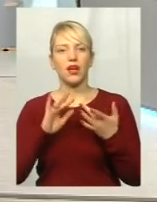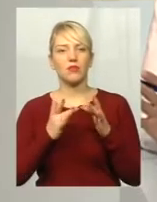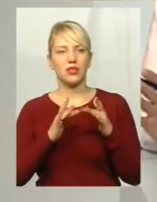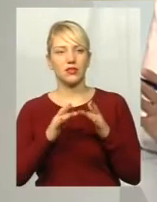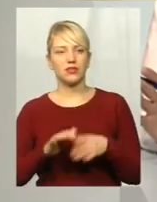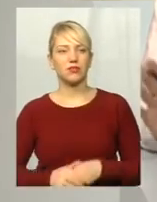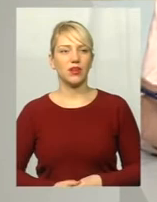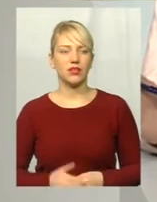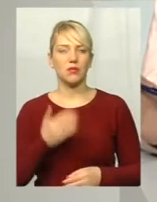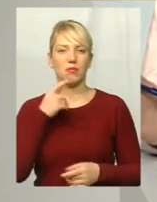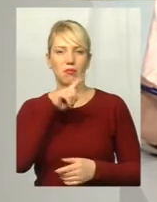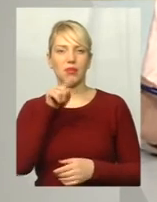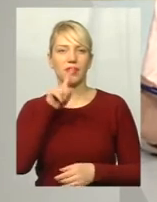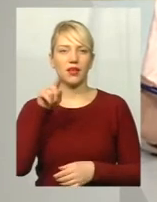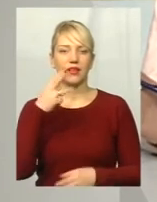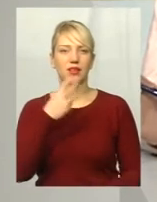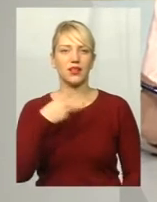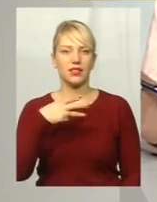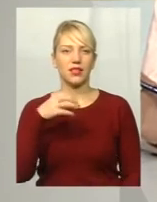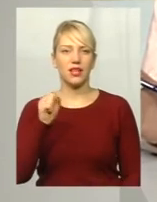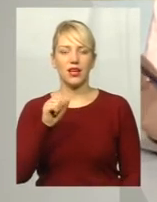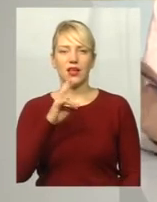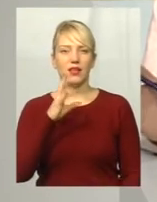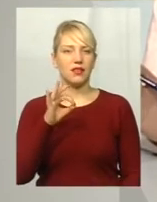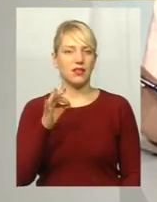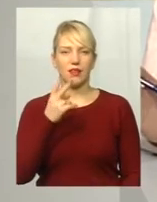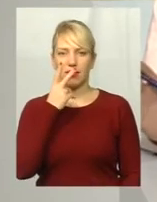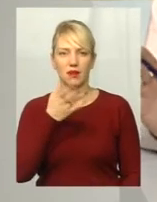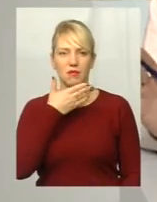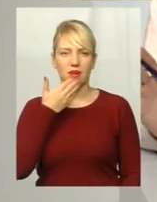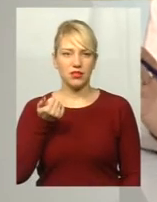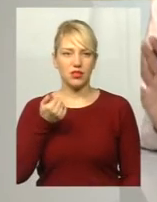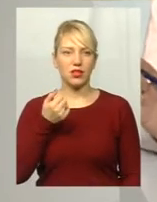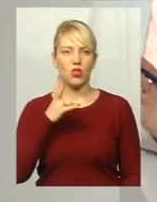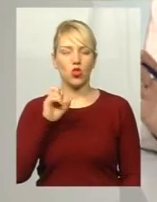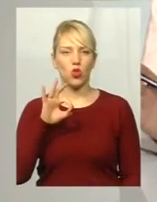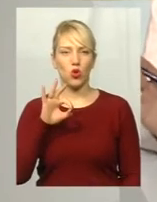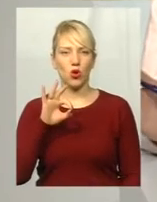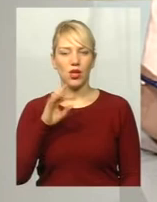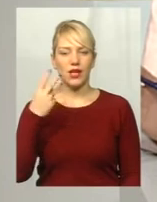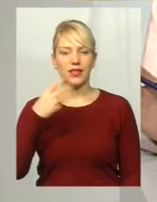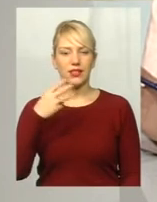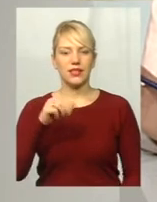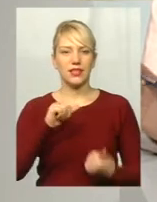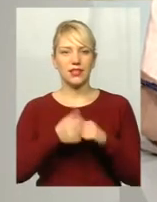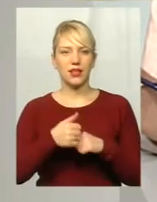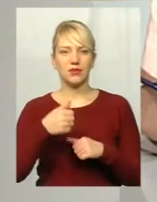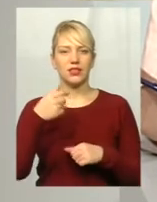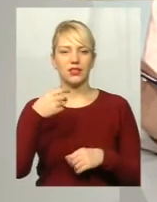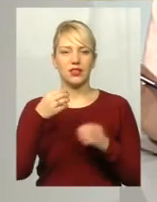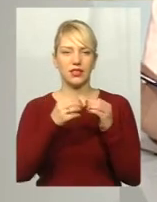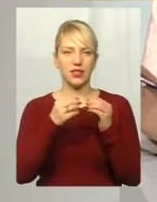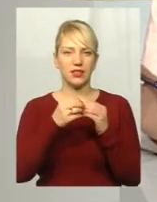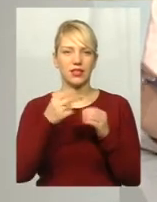запитав. Тридцятий А ще жодного разу не бачила, проте тридцятка замість звичних десяти двадцяти хвилин